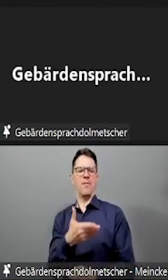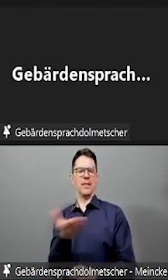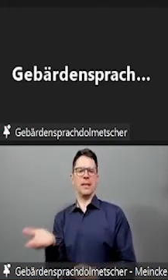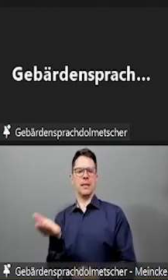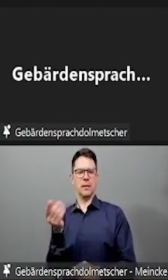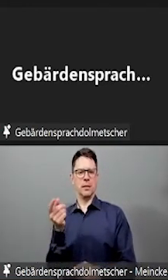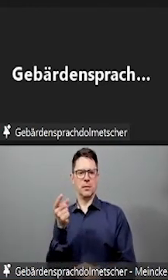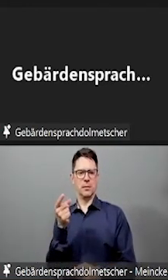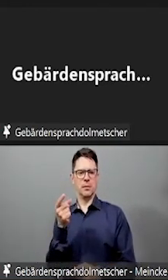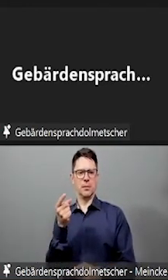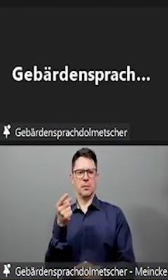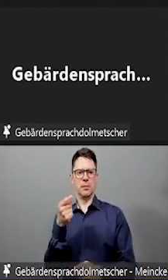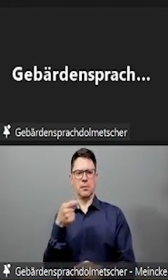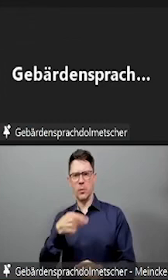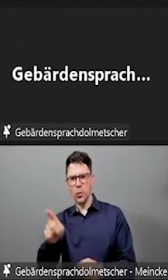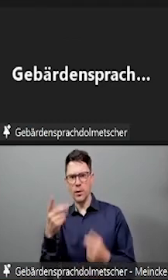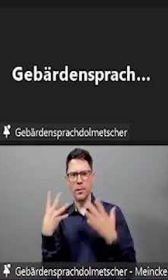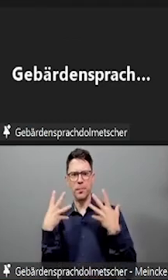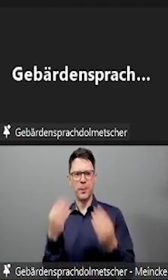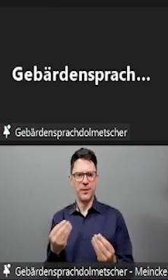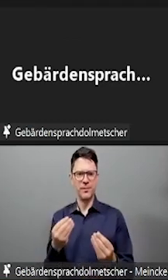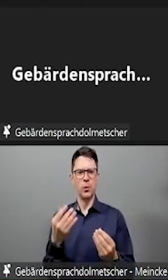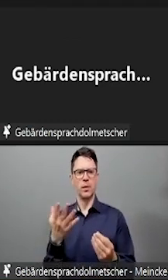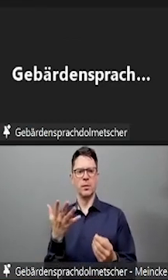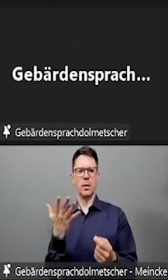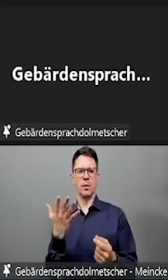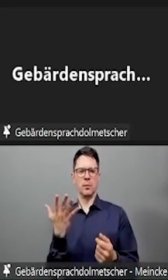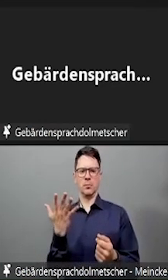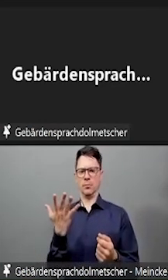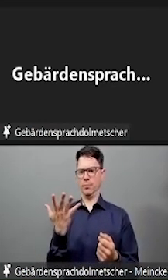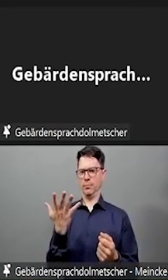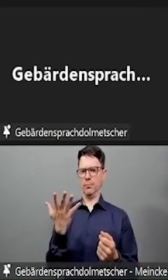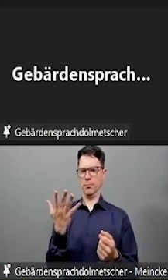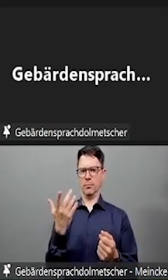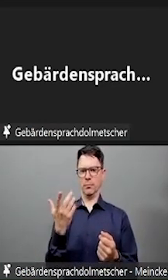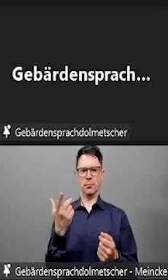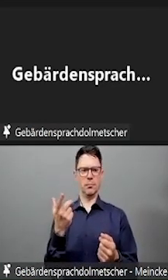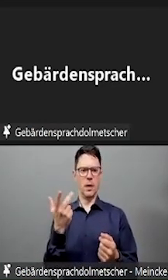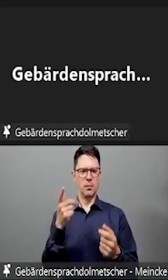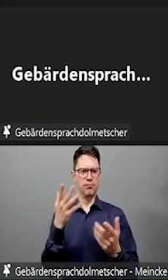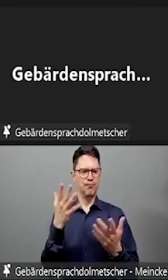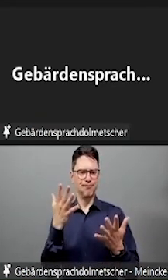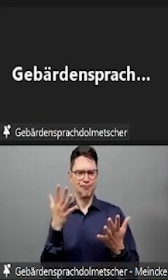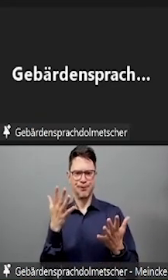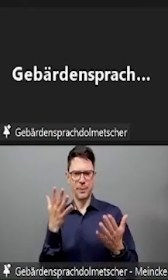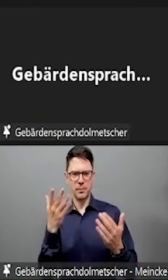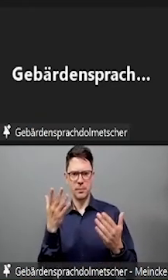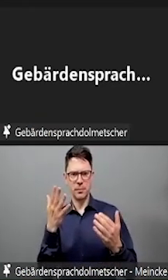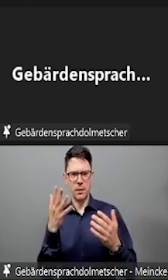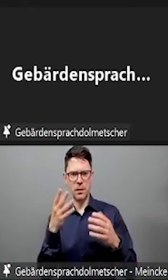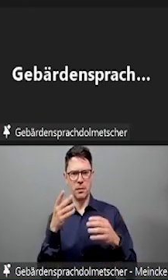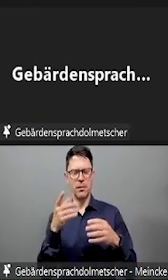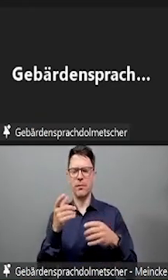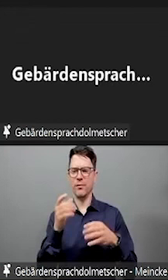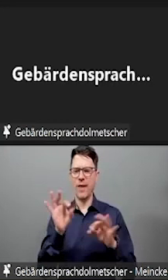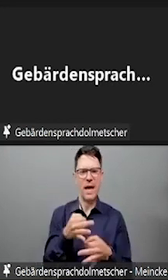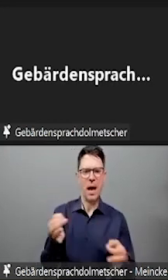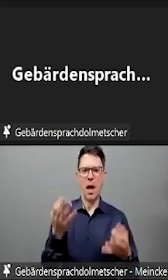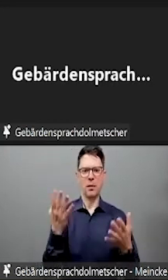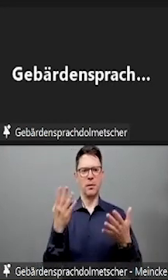die es rund um den Nachteilsausgleich gibt. Deswegen würde ich da jetzt noch mal etwas genauer drauf eingehen.